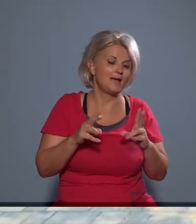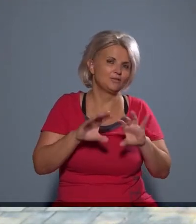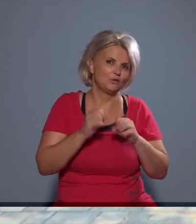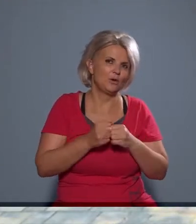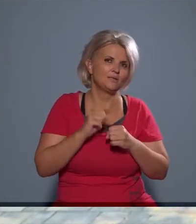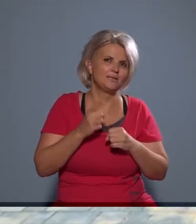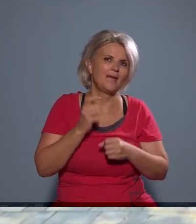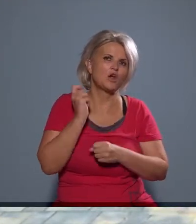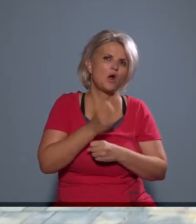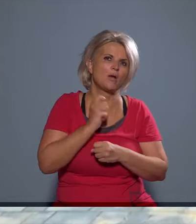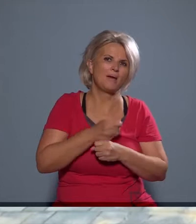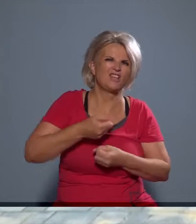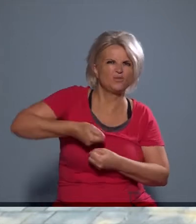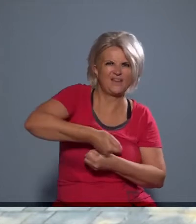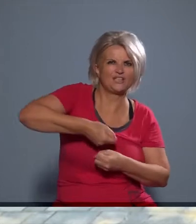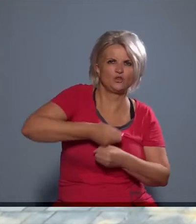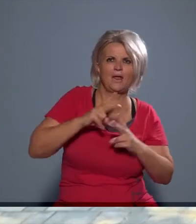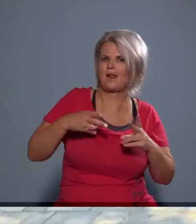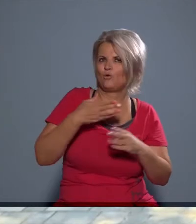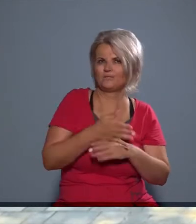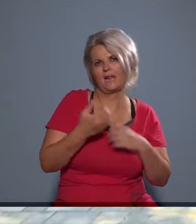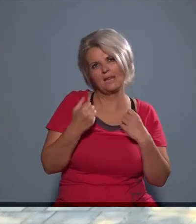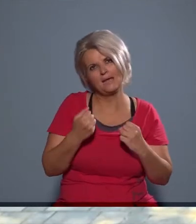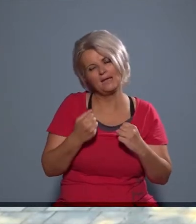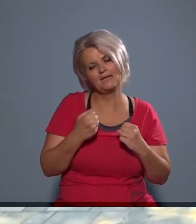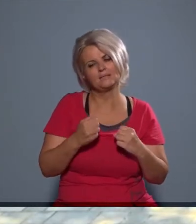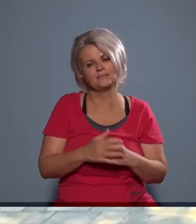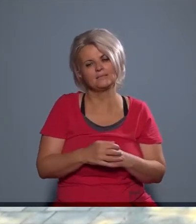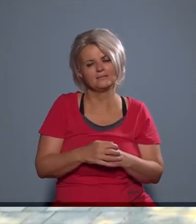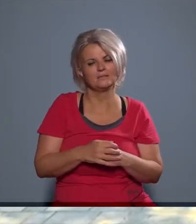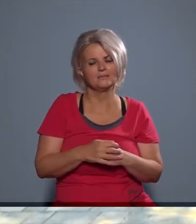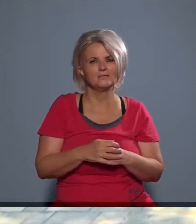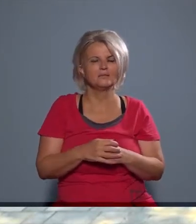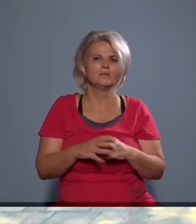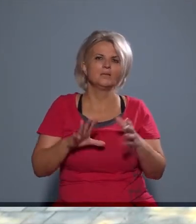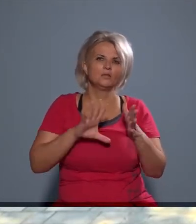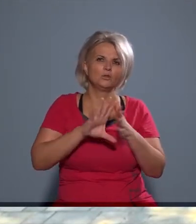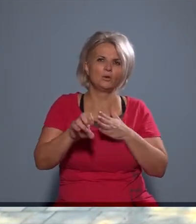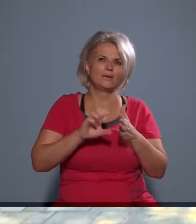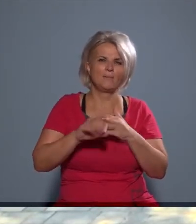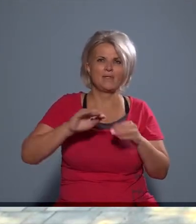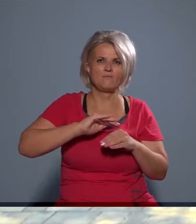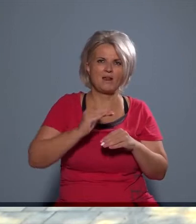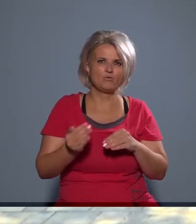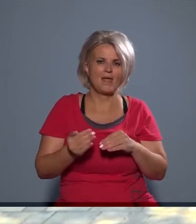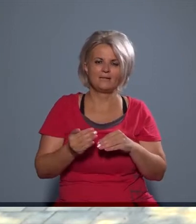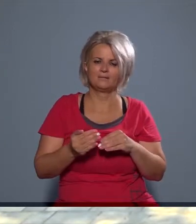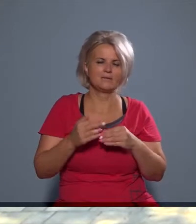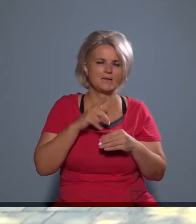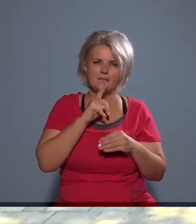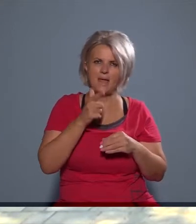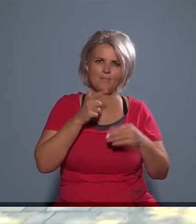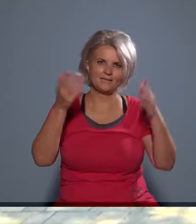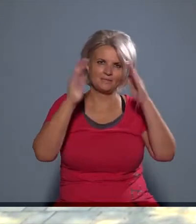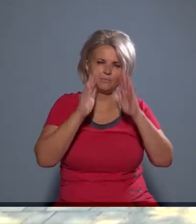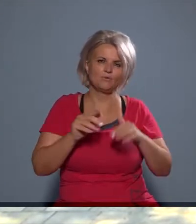lehet törni, de ahhoz kalapács és véső is kell, és akkor ugye meg már fölös, mert akkor tönkre megy a felülete, tehát